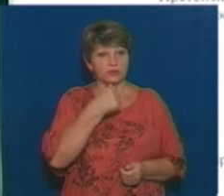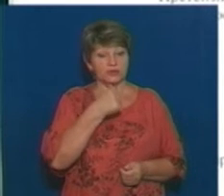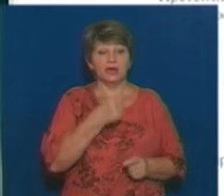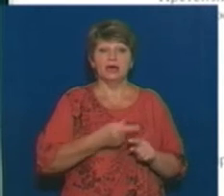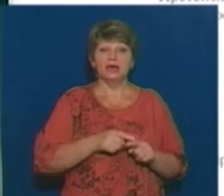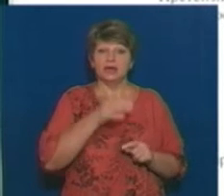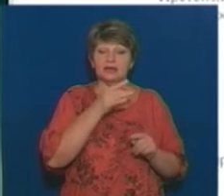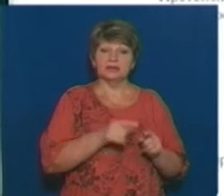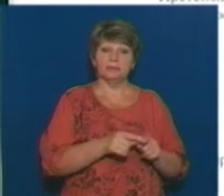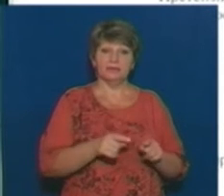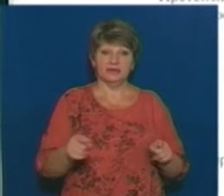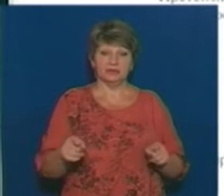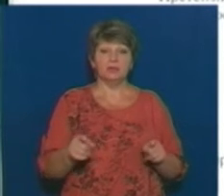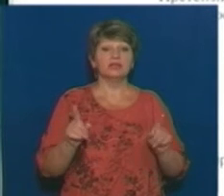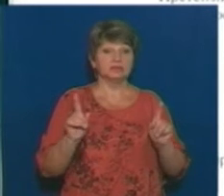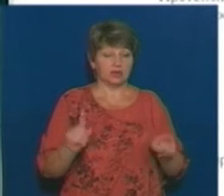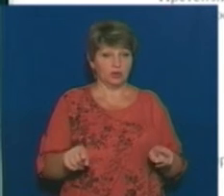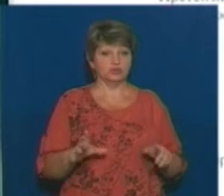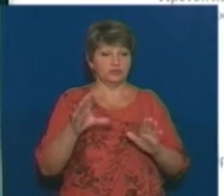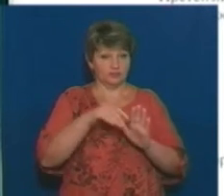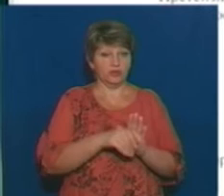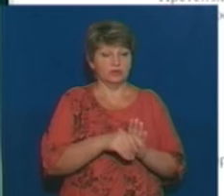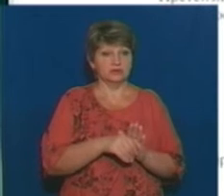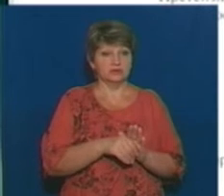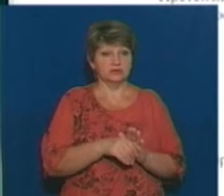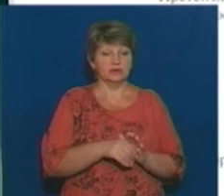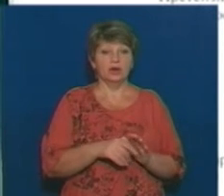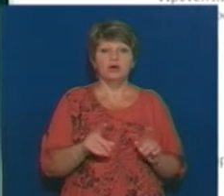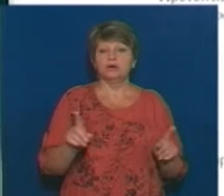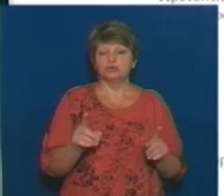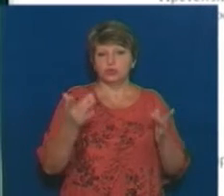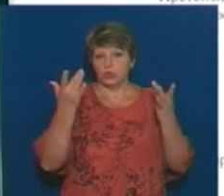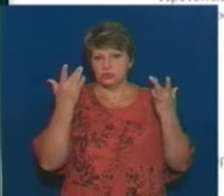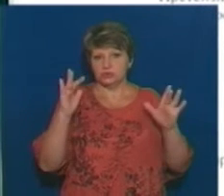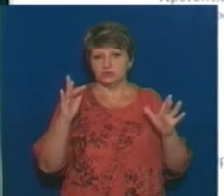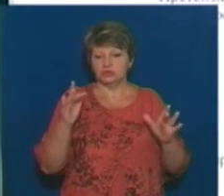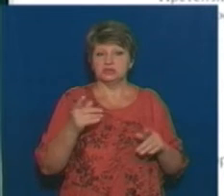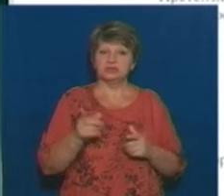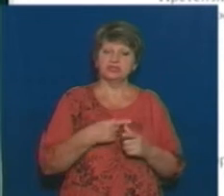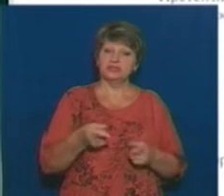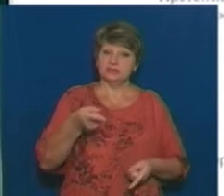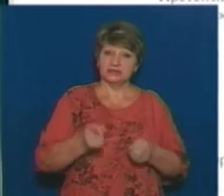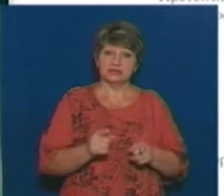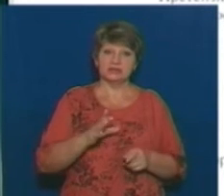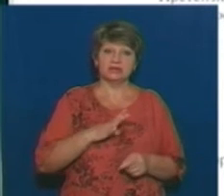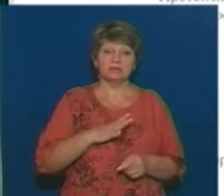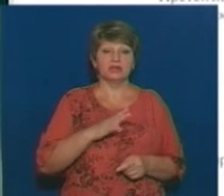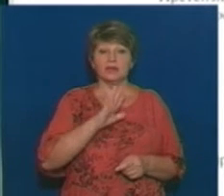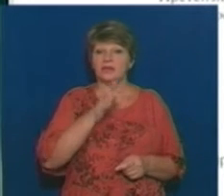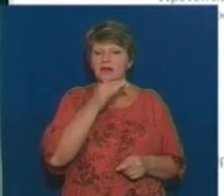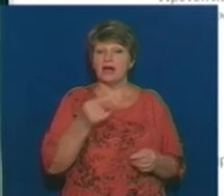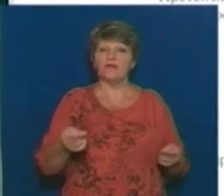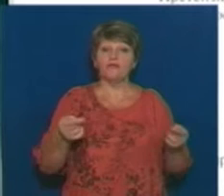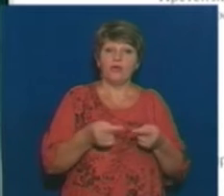цей період 2016 також зачіпається. Ну, так, тоді що сталося? Чи справді були ці несвоєчасні поставки, і чи була